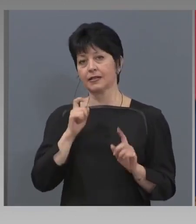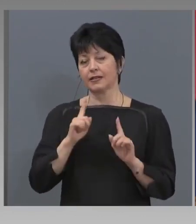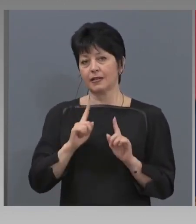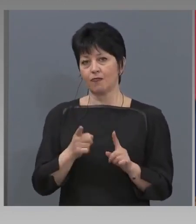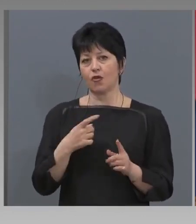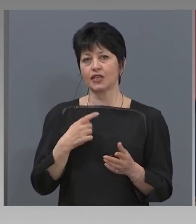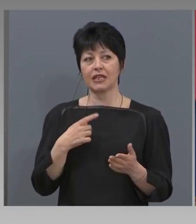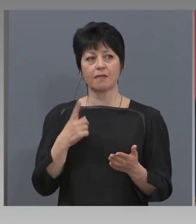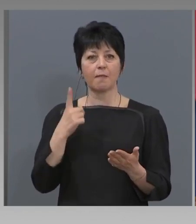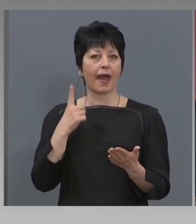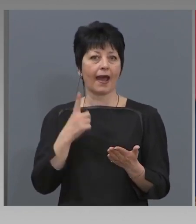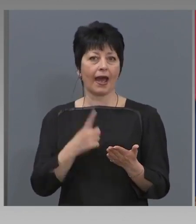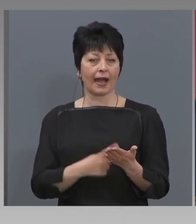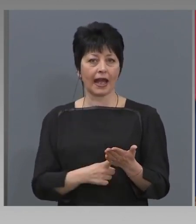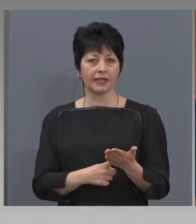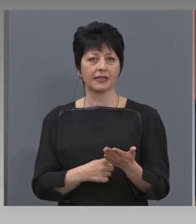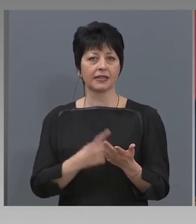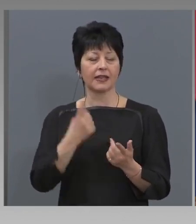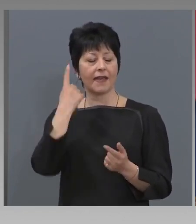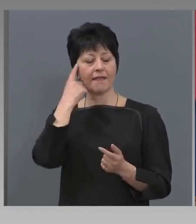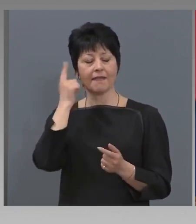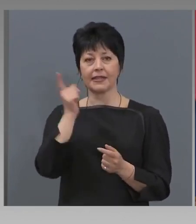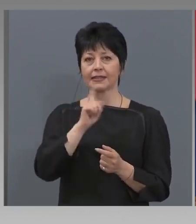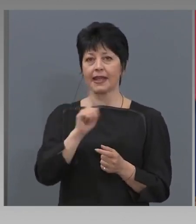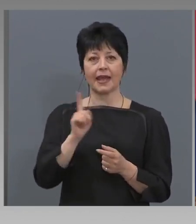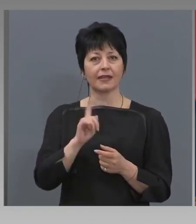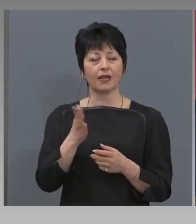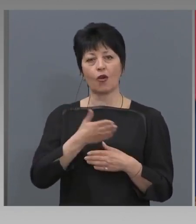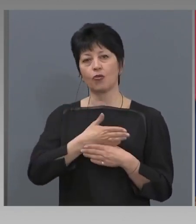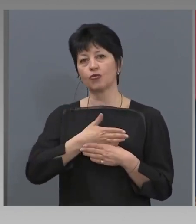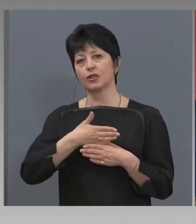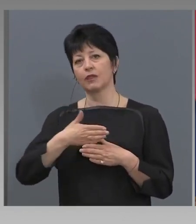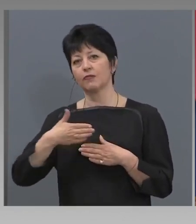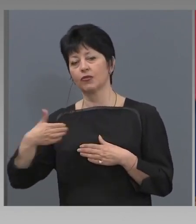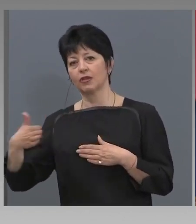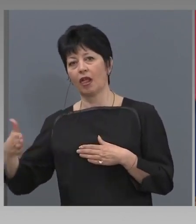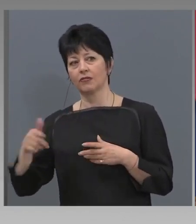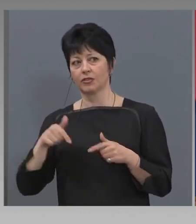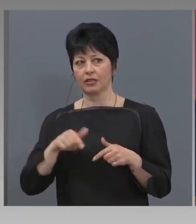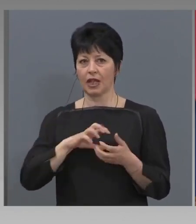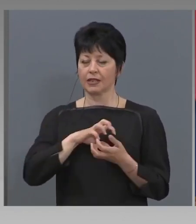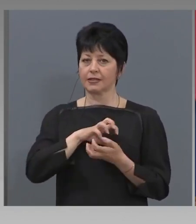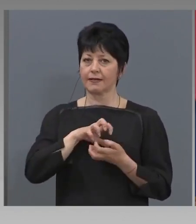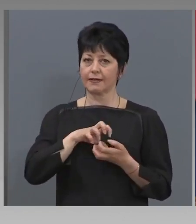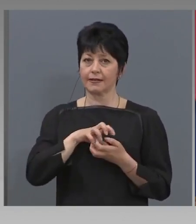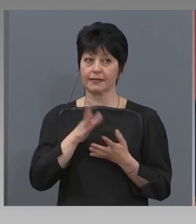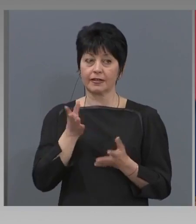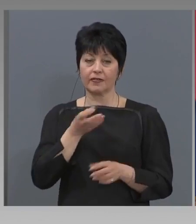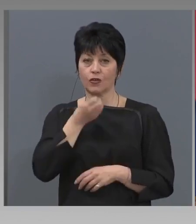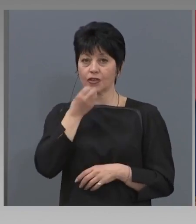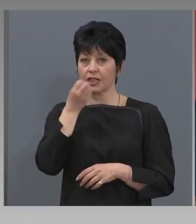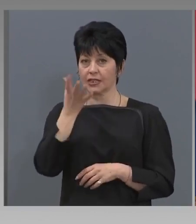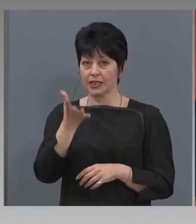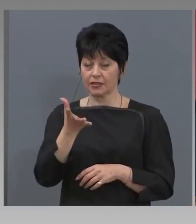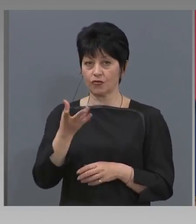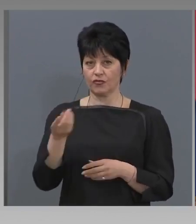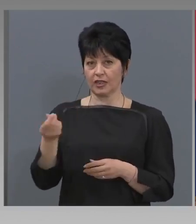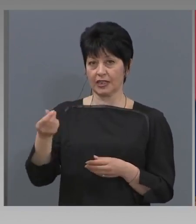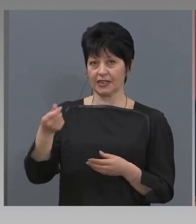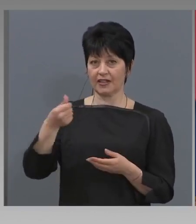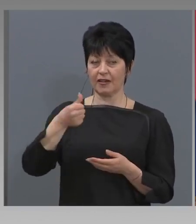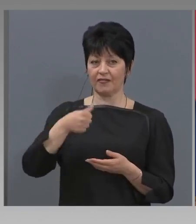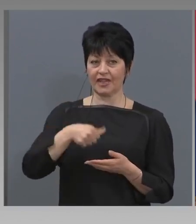гарантираме, не знаеки колко ще продължи тази криза. какво ще случва с публичните ни финанси.